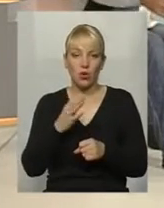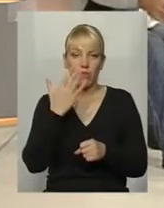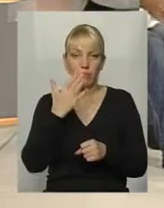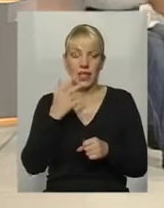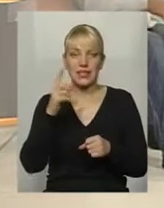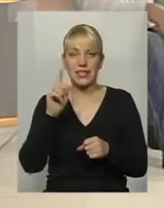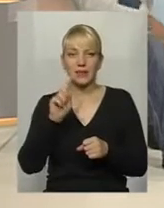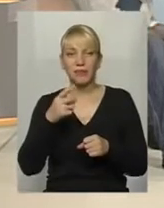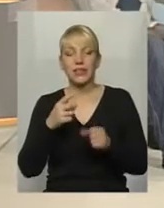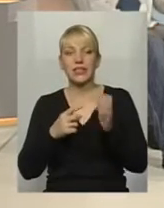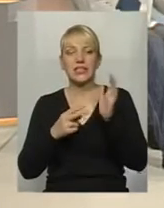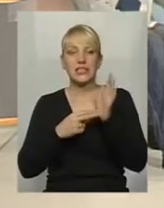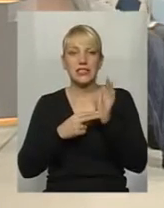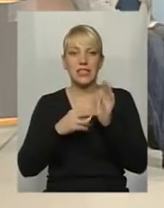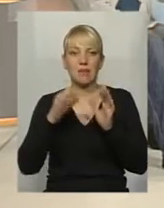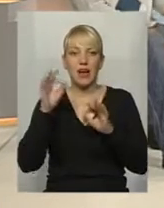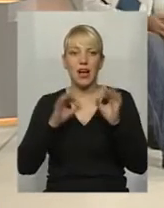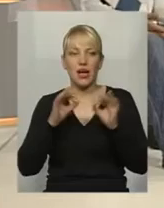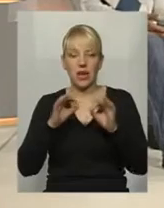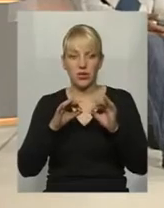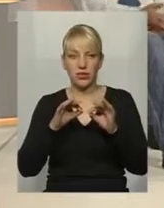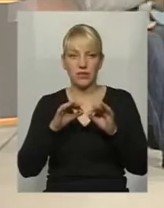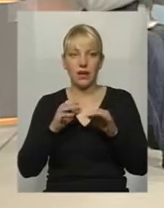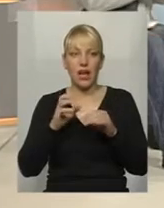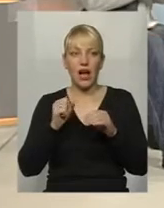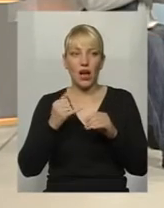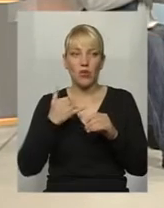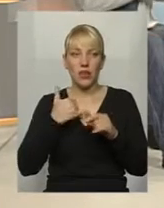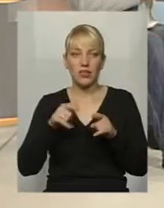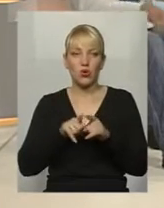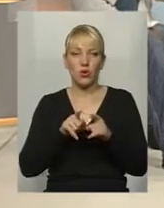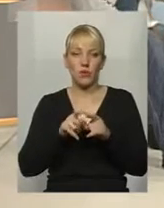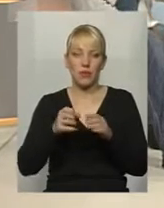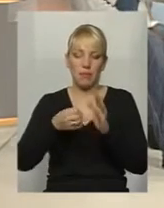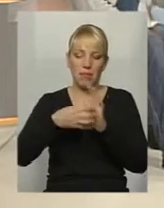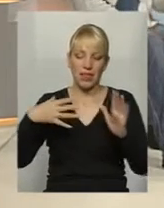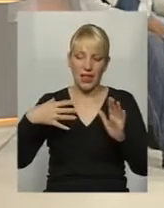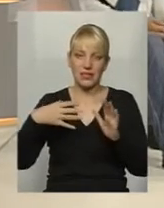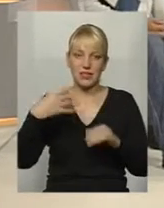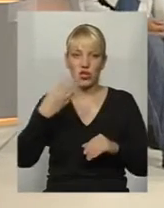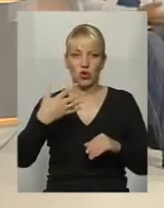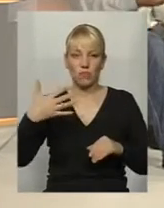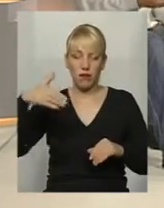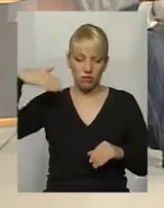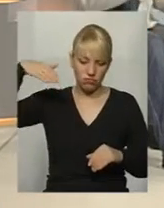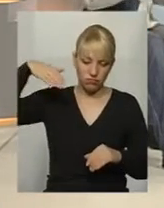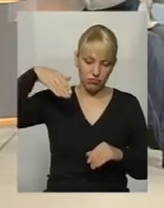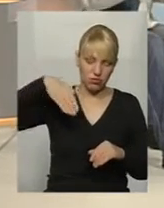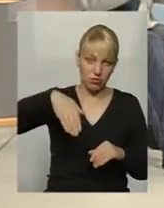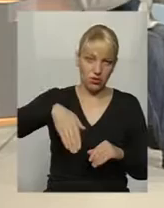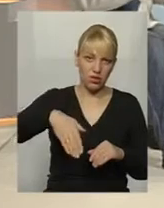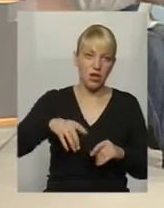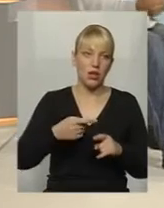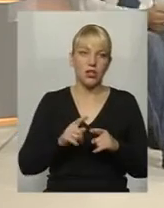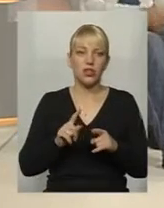до довжини самого підйомного цього моменту. Але ж в нас зроблять 15 градусів, 45, то я кажу, що будете ставити